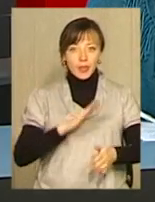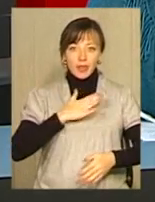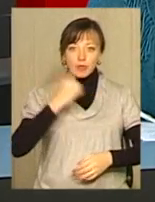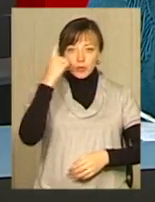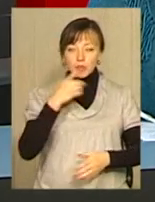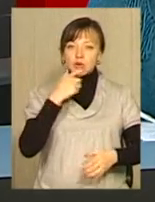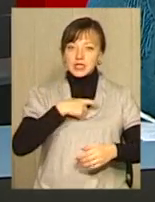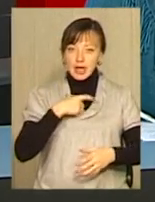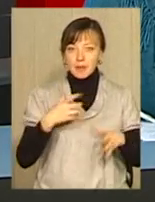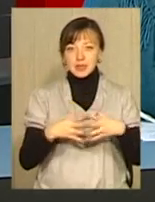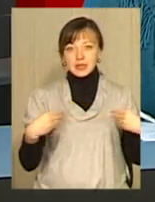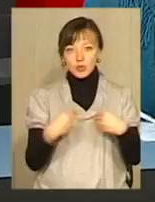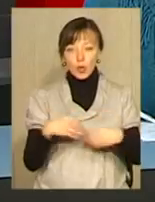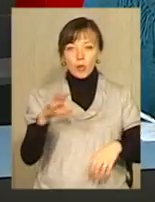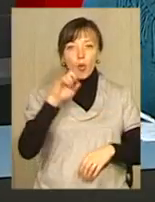сім'ю, врешті про Україну.